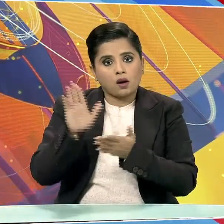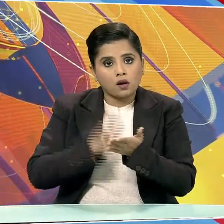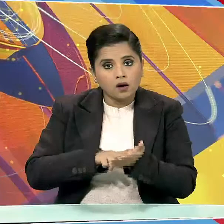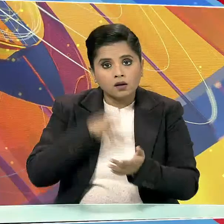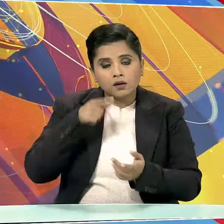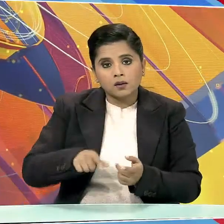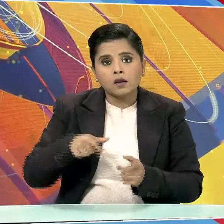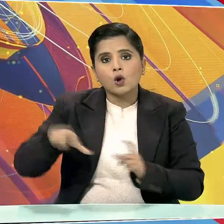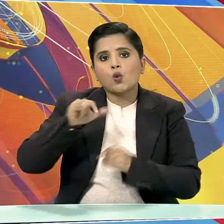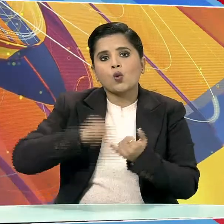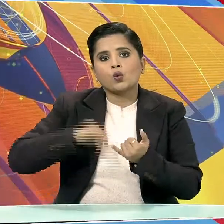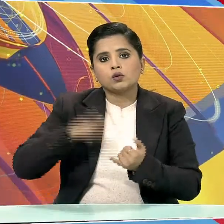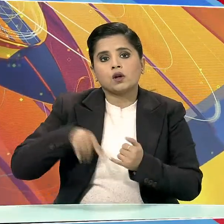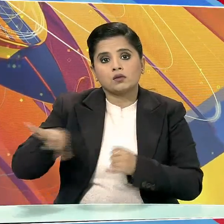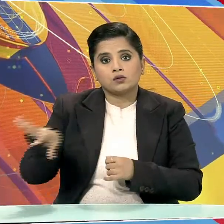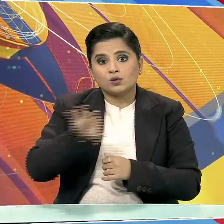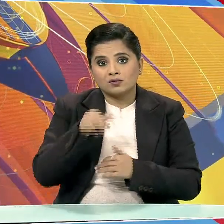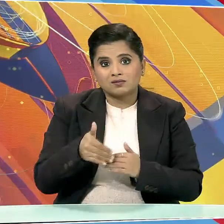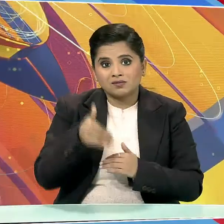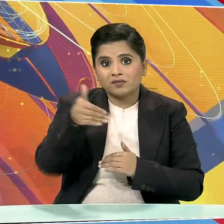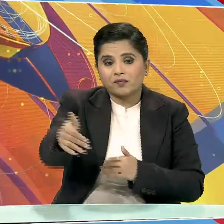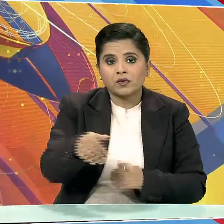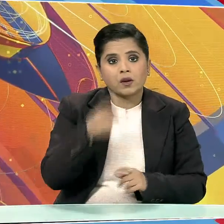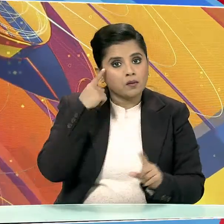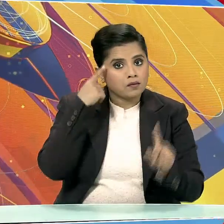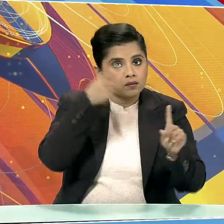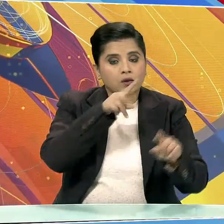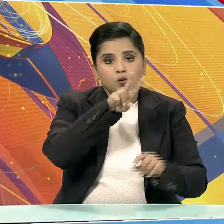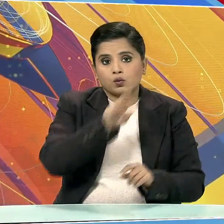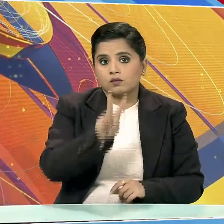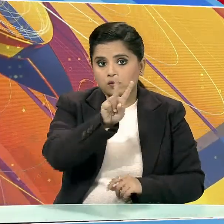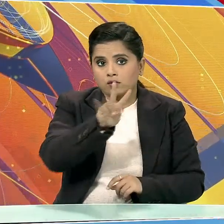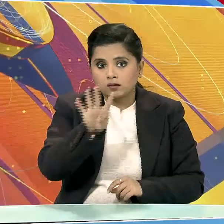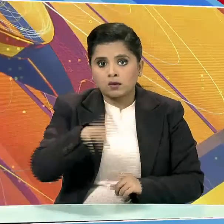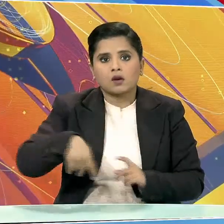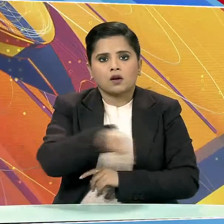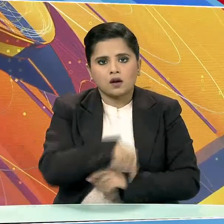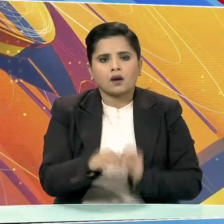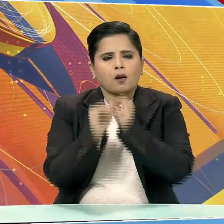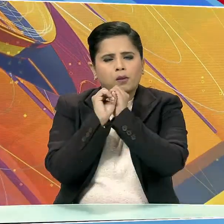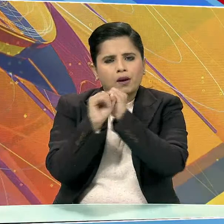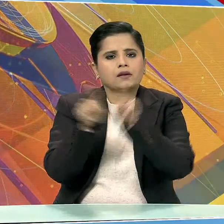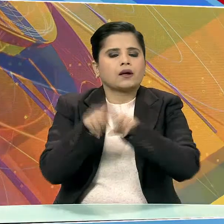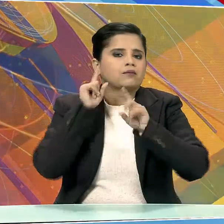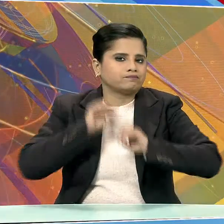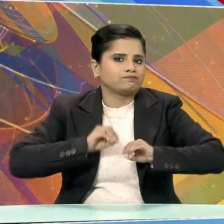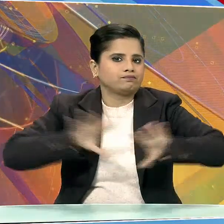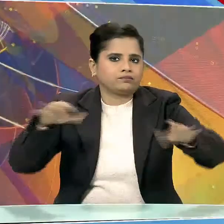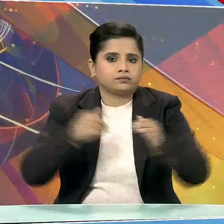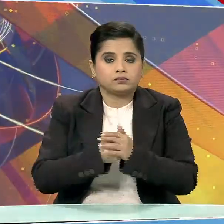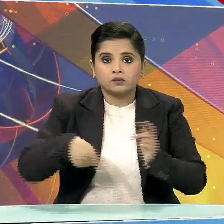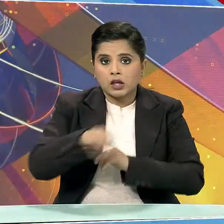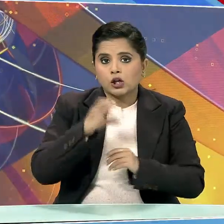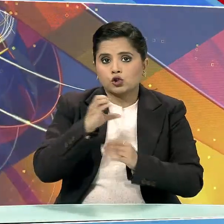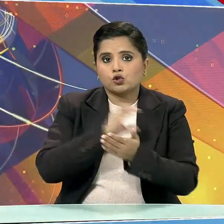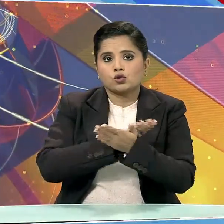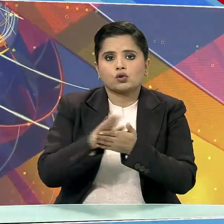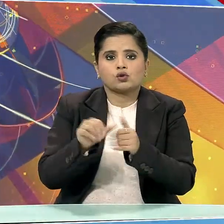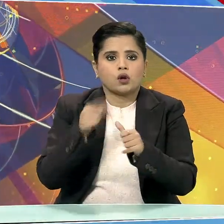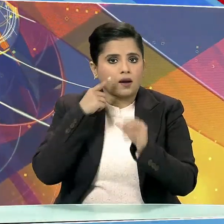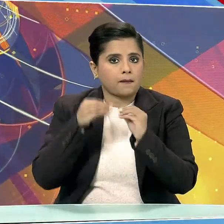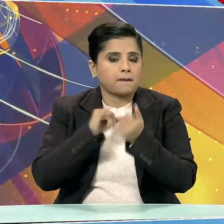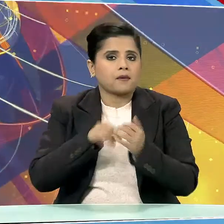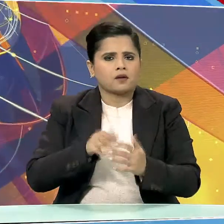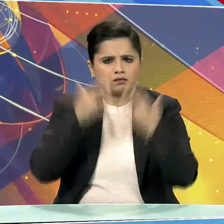लूग सभा चुनाओ के मद्यनज़र मिशन दोहजार चौविस का शंखनात किया ग्रह मंत्री ने चाईवासा में एक विशाल